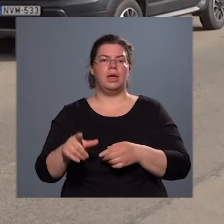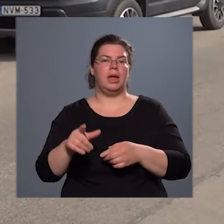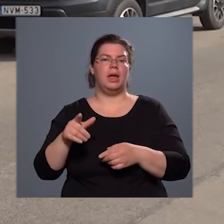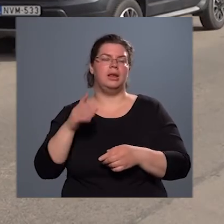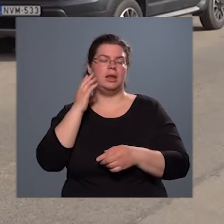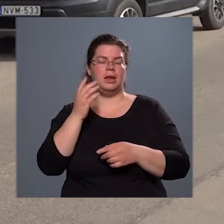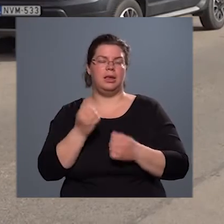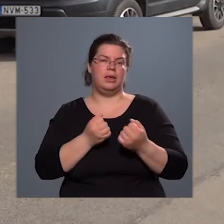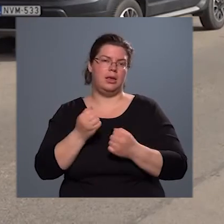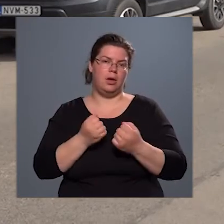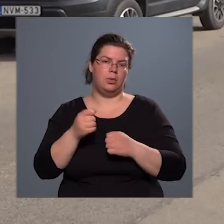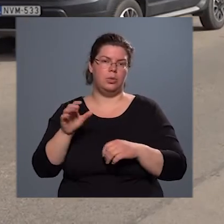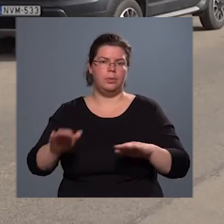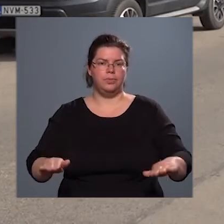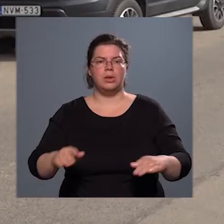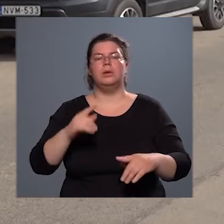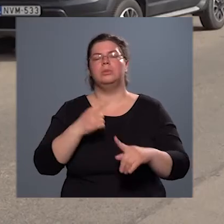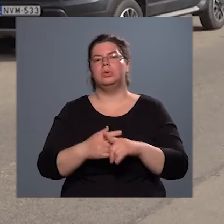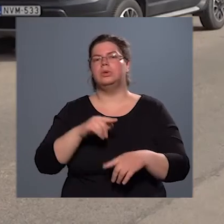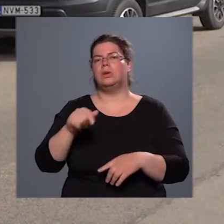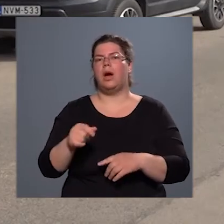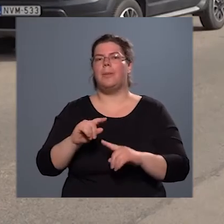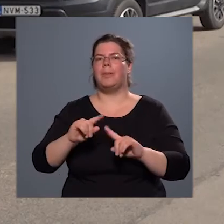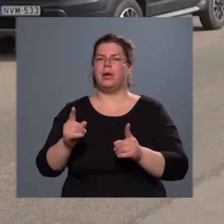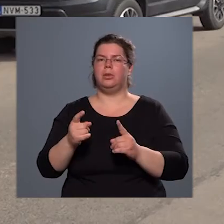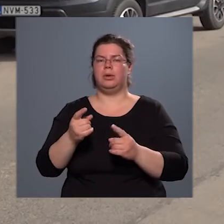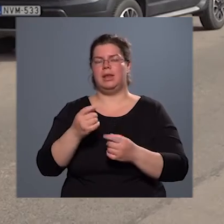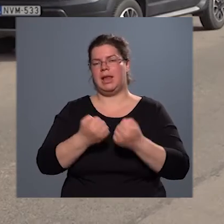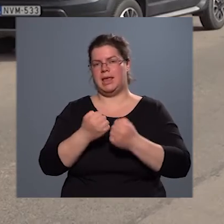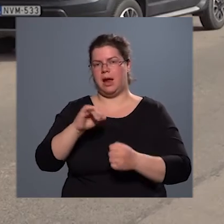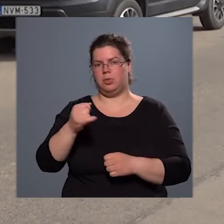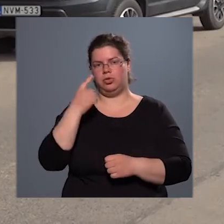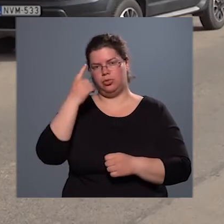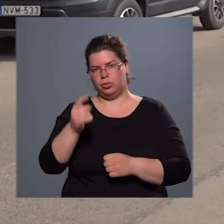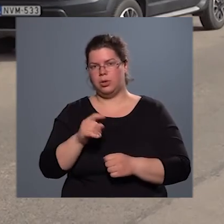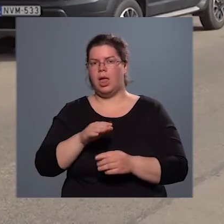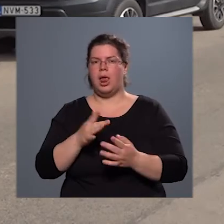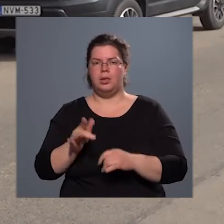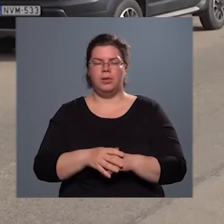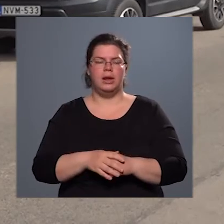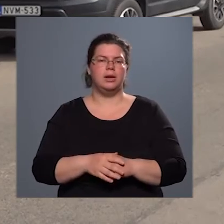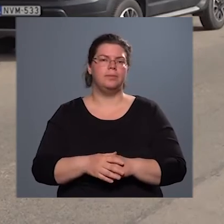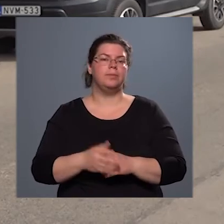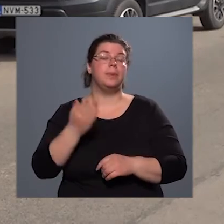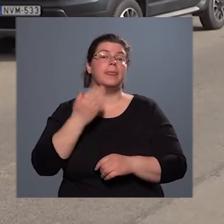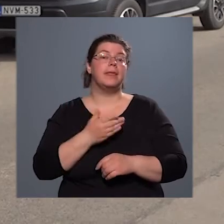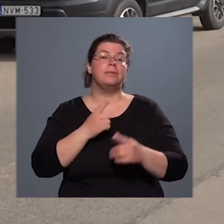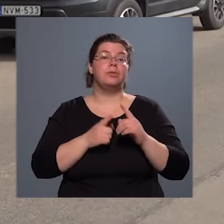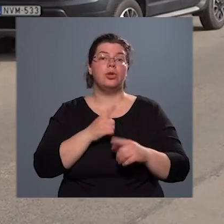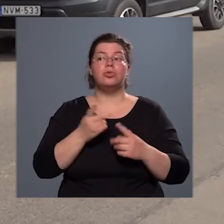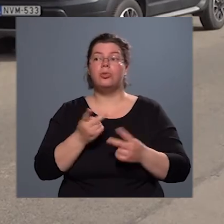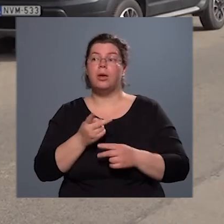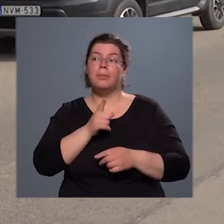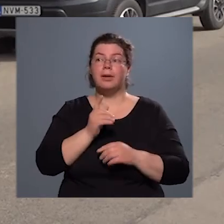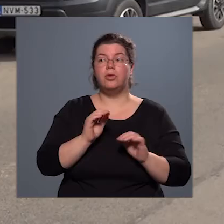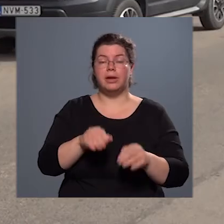illetve elfér a megkülönböztetett jármű is. Amikor az építés történik a ingatlanon belül, akkor sajnos valahol meg fogják